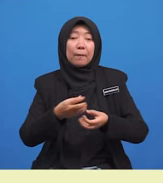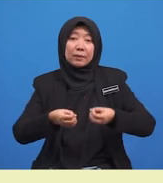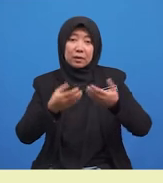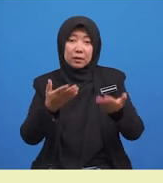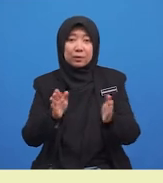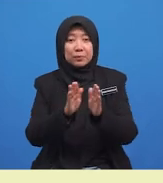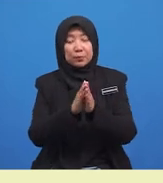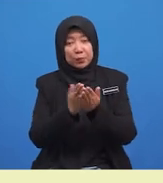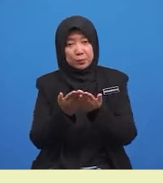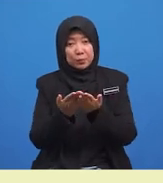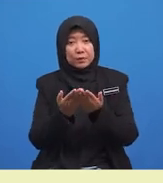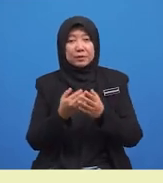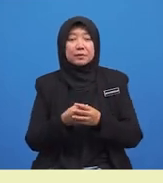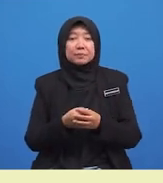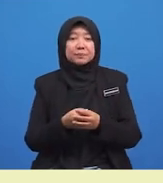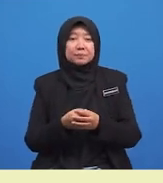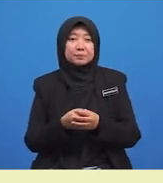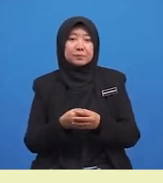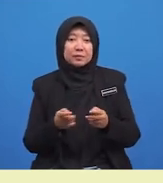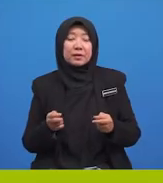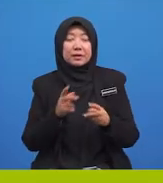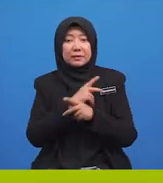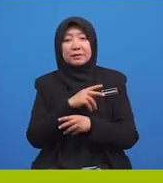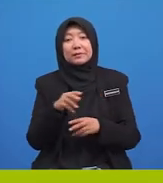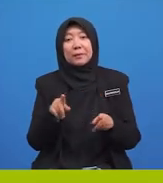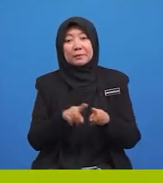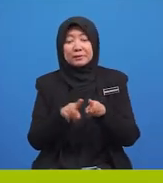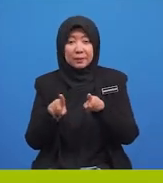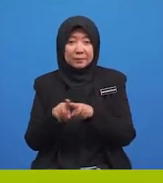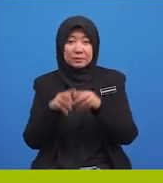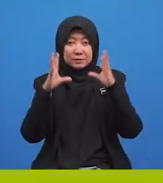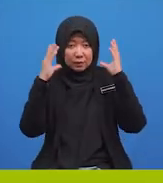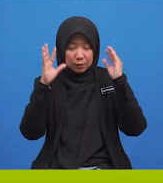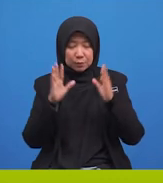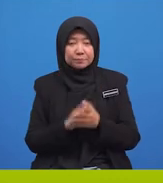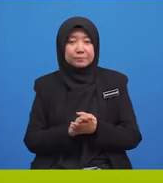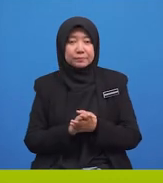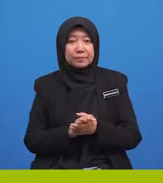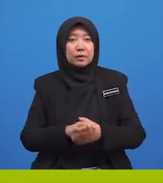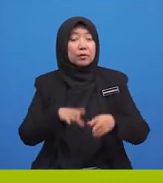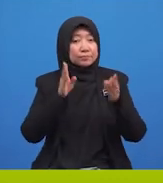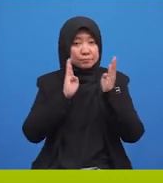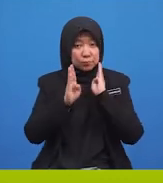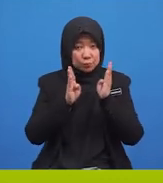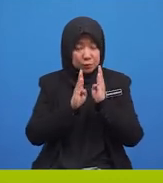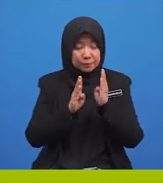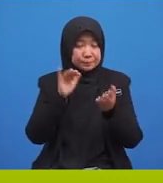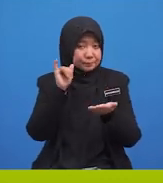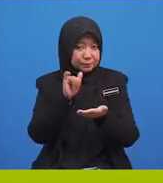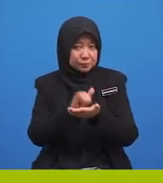Cikgu. Terima kasih. Sama-sama, Cikgu. Dialog ini adalah antara guru dengan murid.